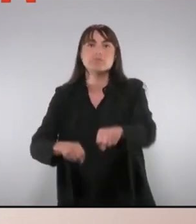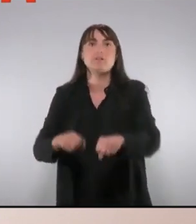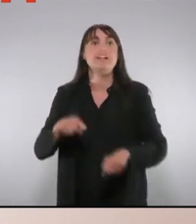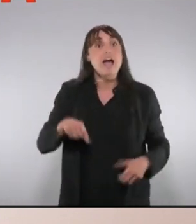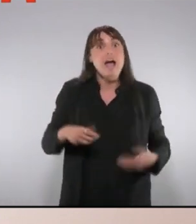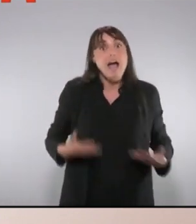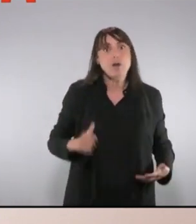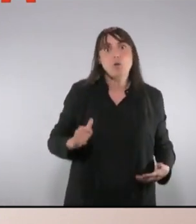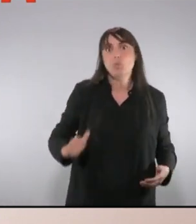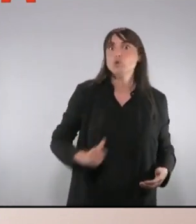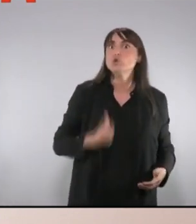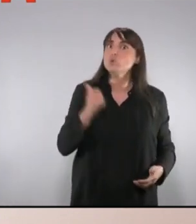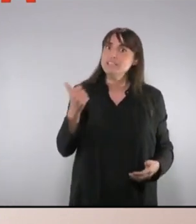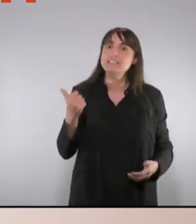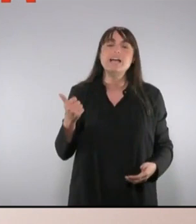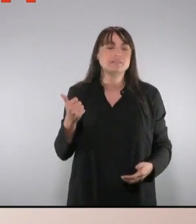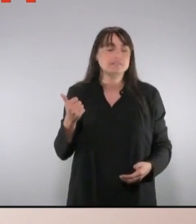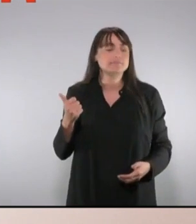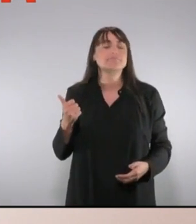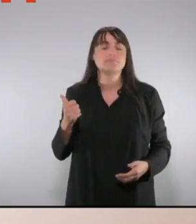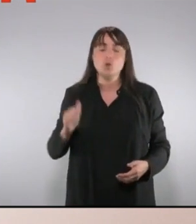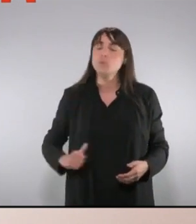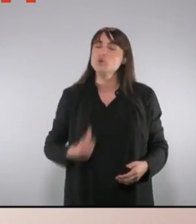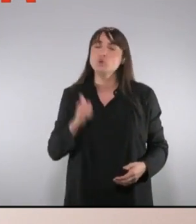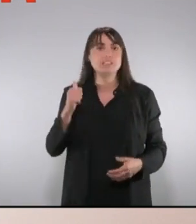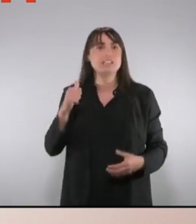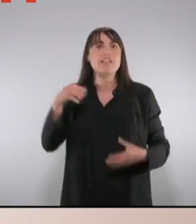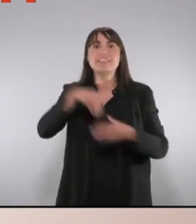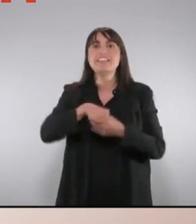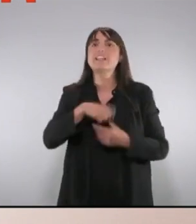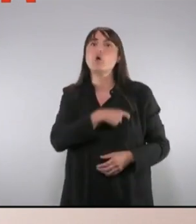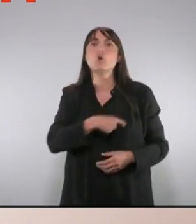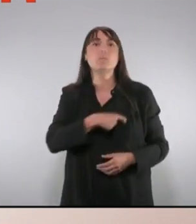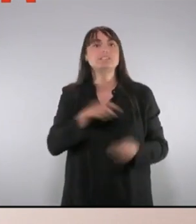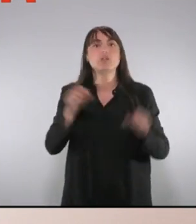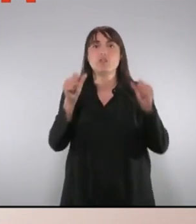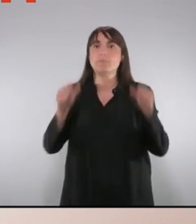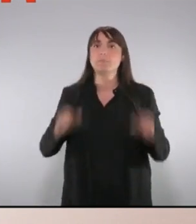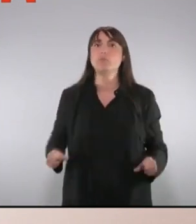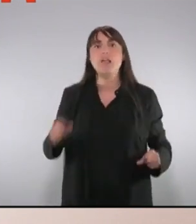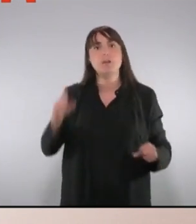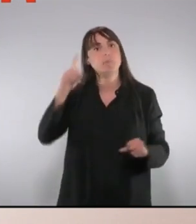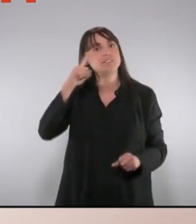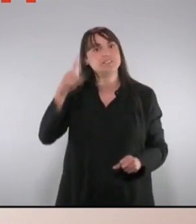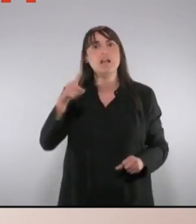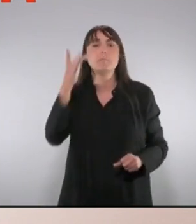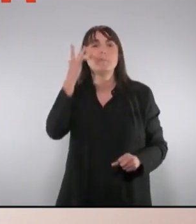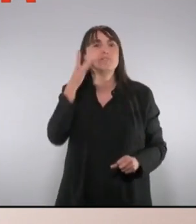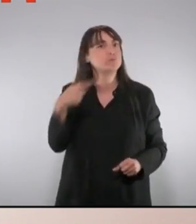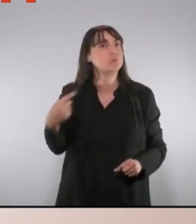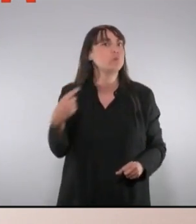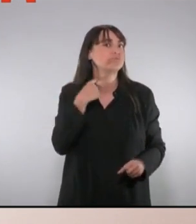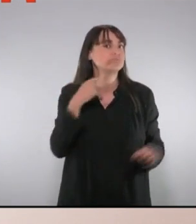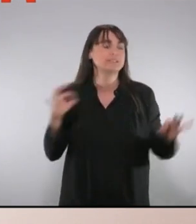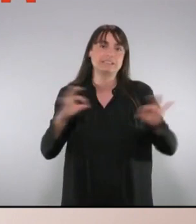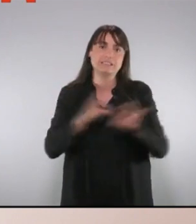del govern. Tenim una oportunitat amb la comissió de model policial. No la deixin perdre. Gràcies.